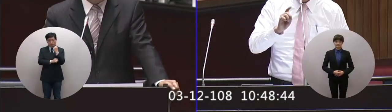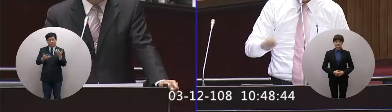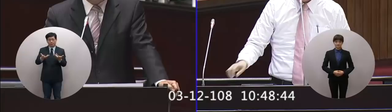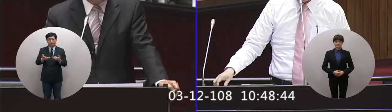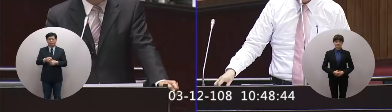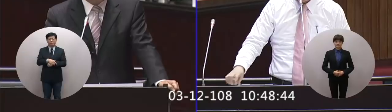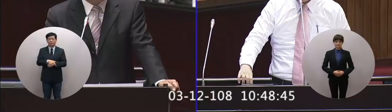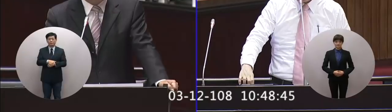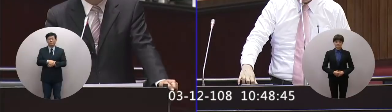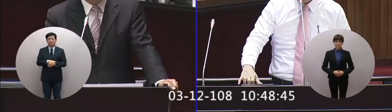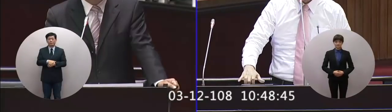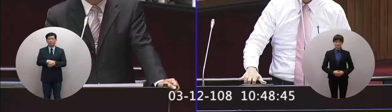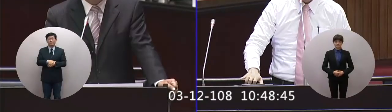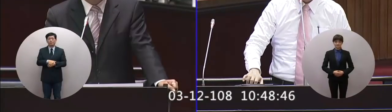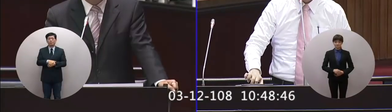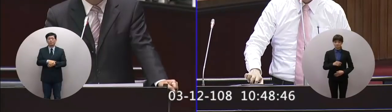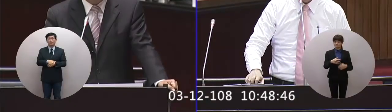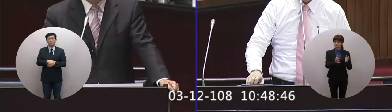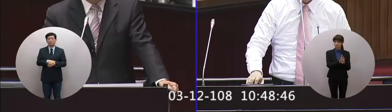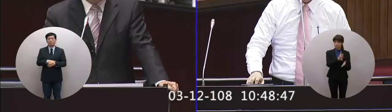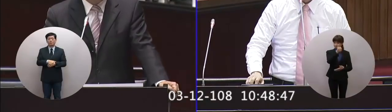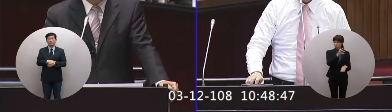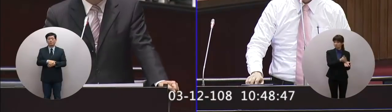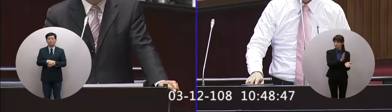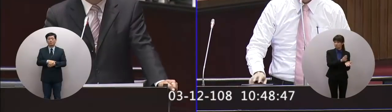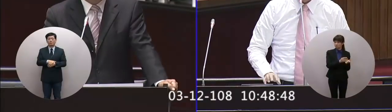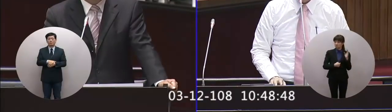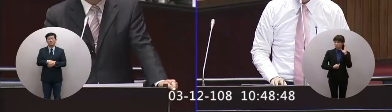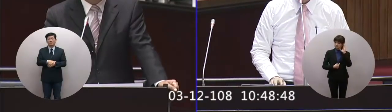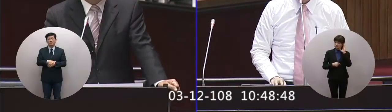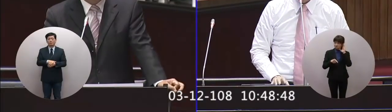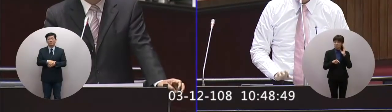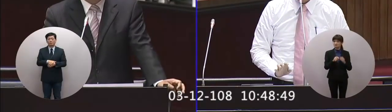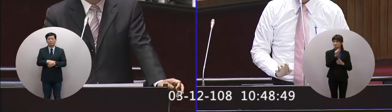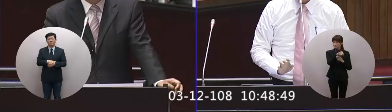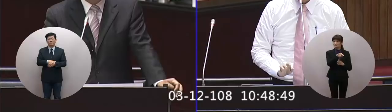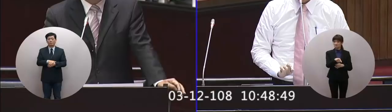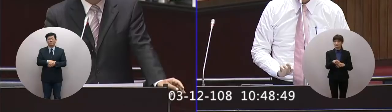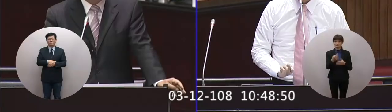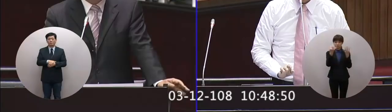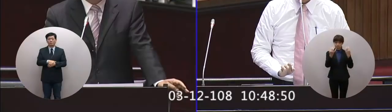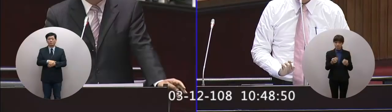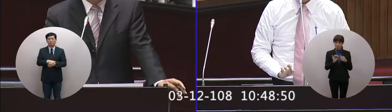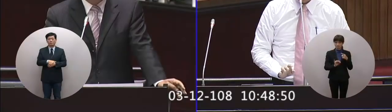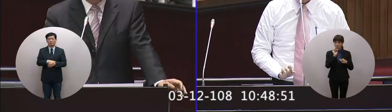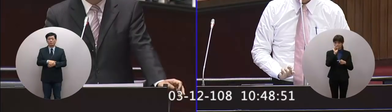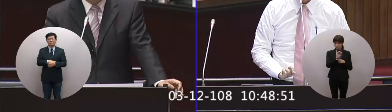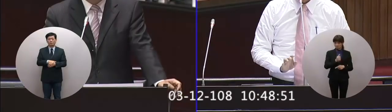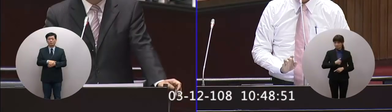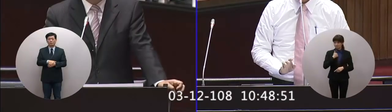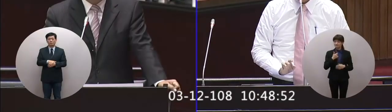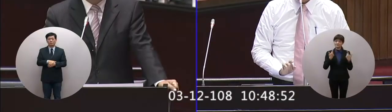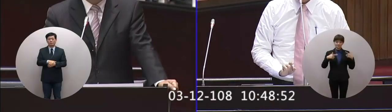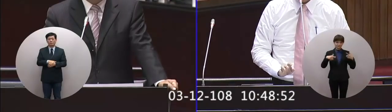本的事情聽部長這樣講其實你也承認這個數字不一定是百分之百真實